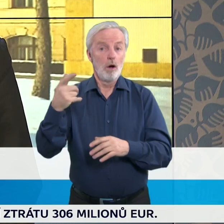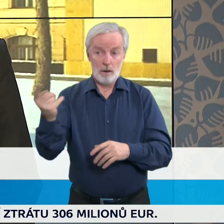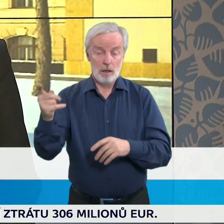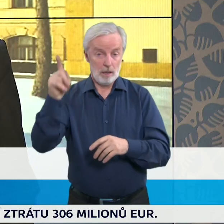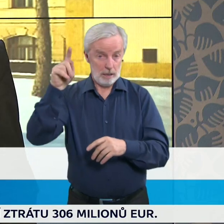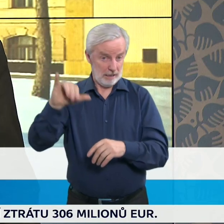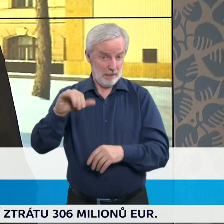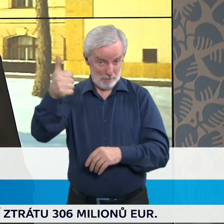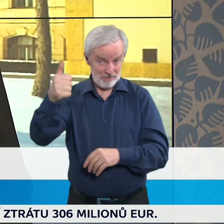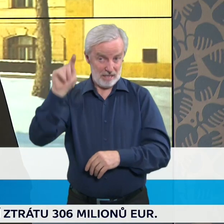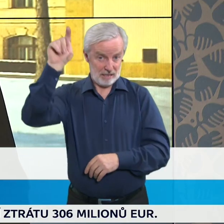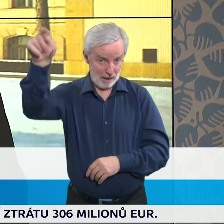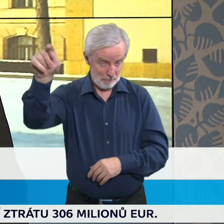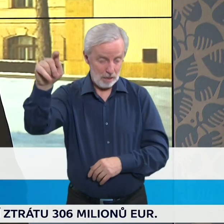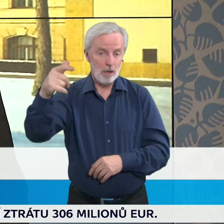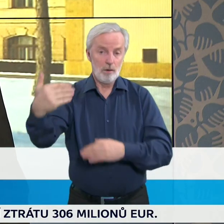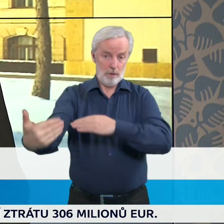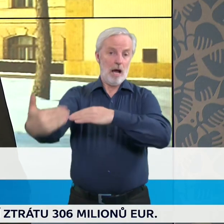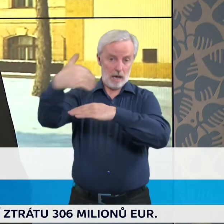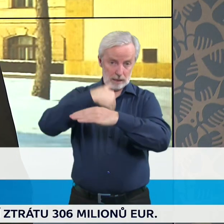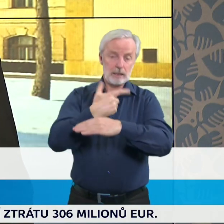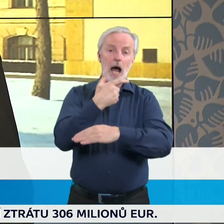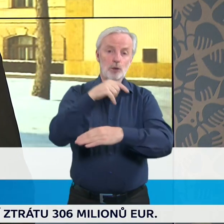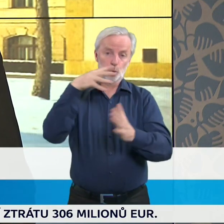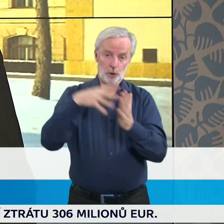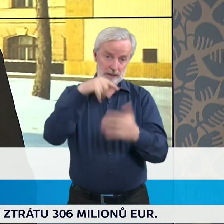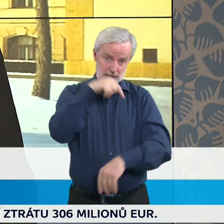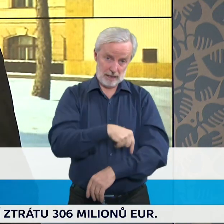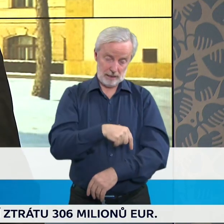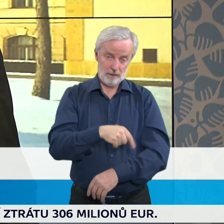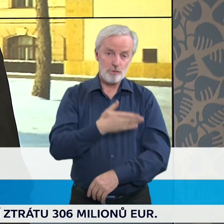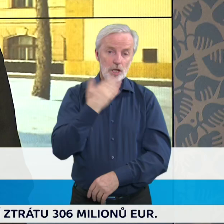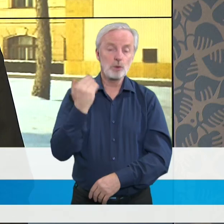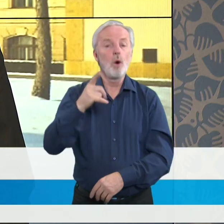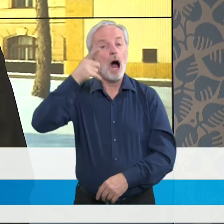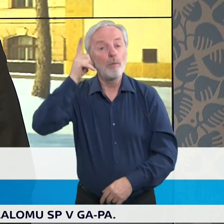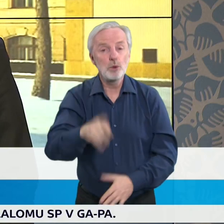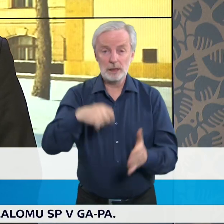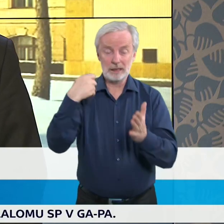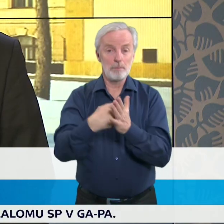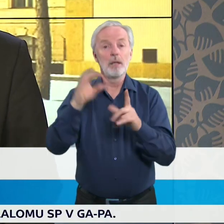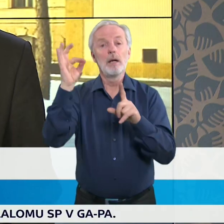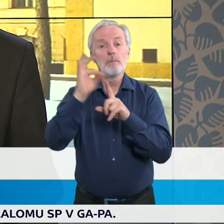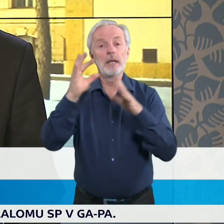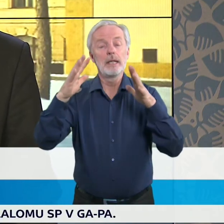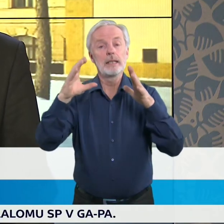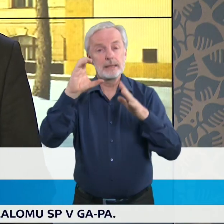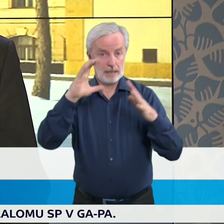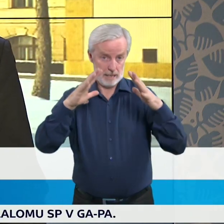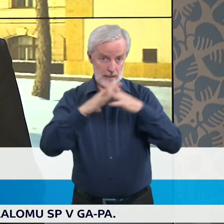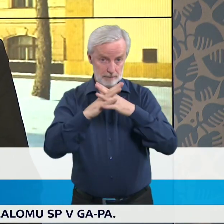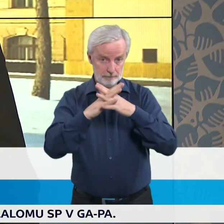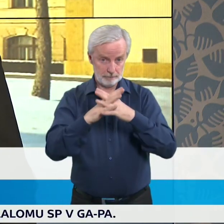případě ten druhý test nicméně by měl být již PCR test. Nově ale vzniká také kategorie zemí s